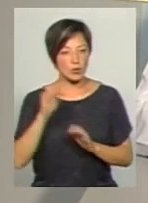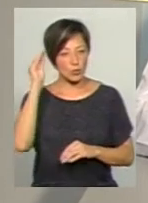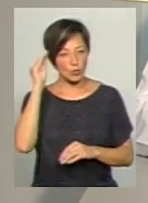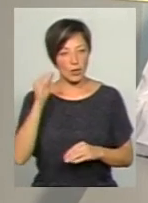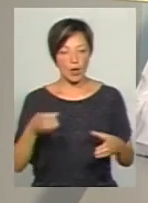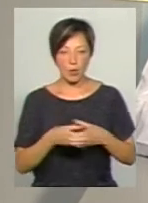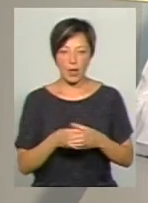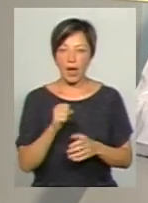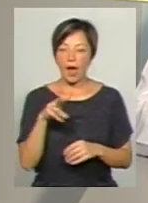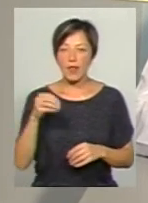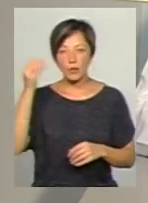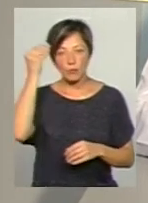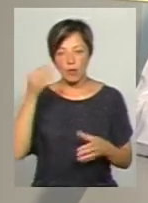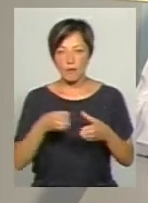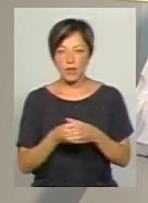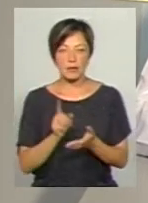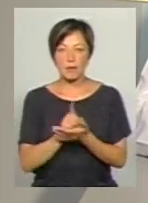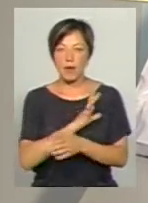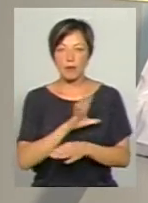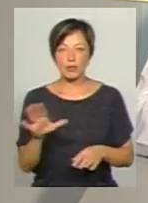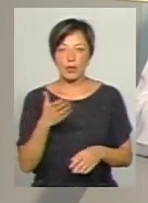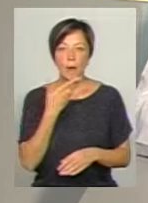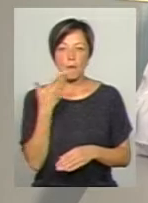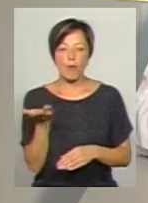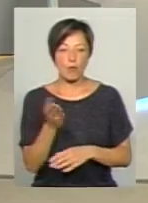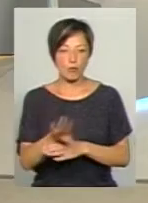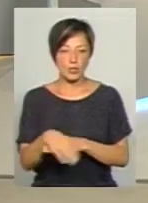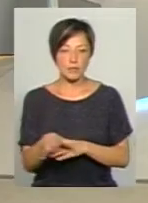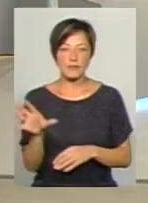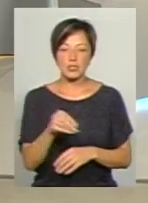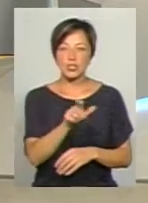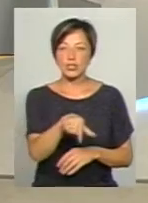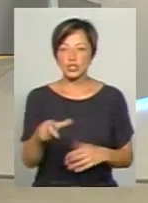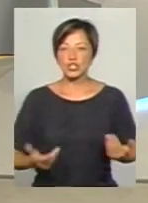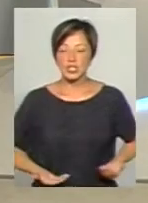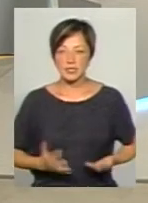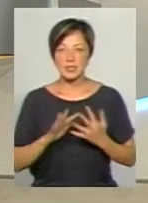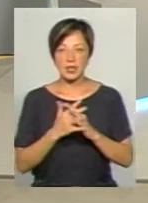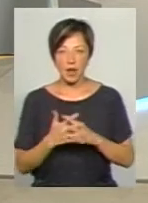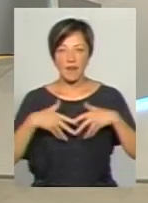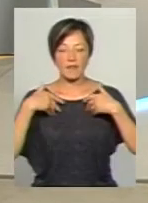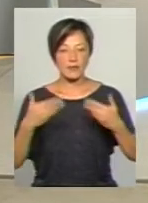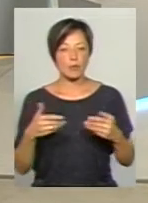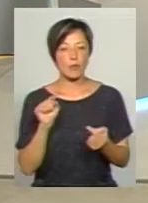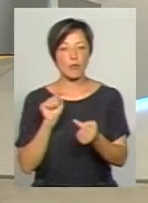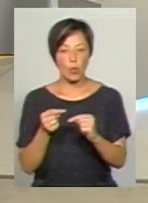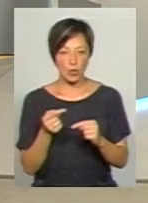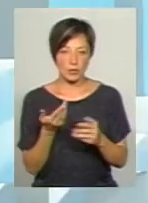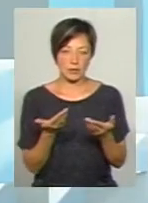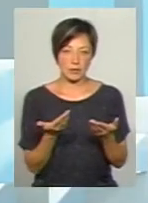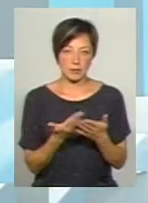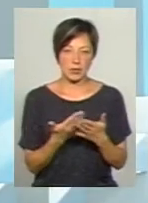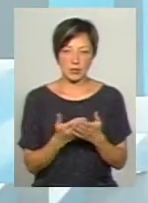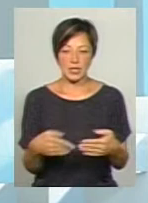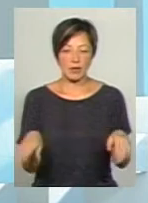громади. Але думка громади не має бути популістичною. Всі жителі села Аркадівець висловилися проти того чи іншого